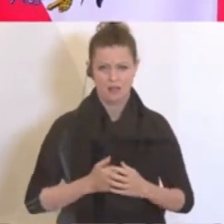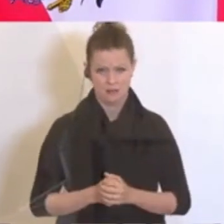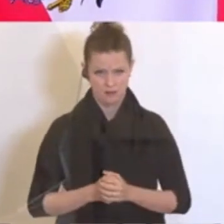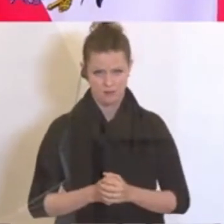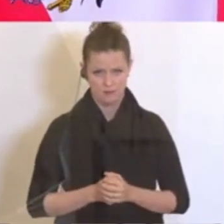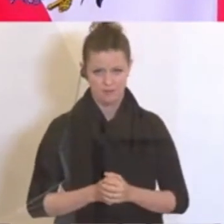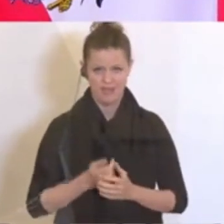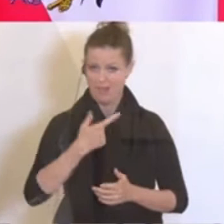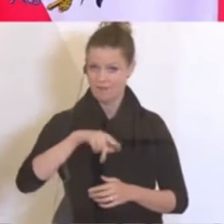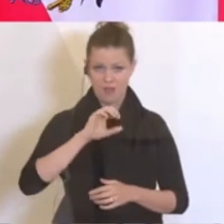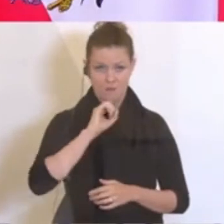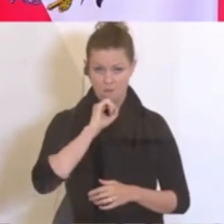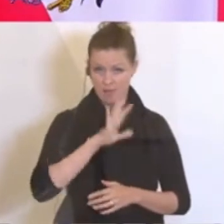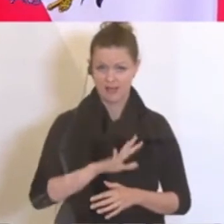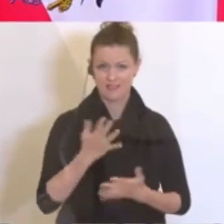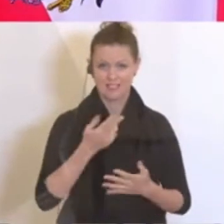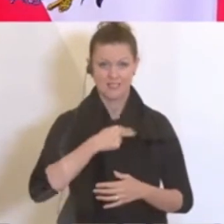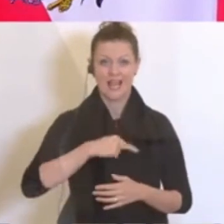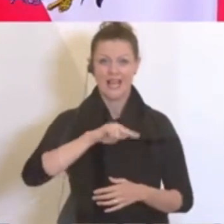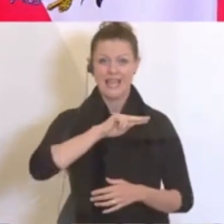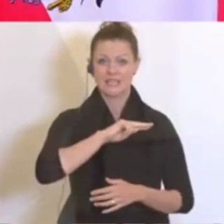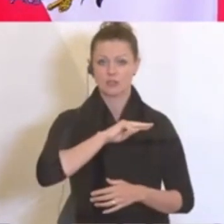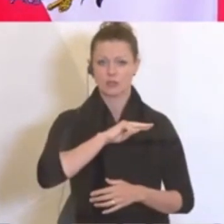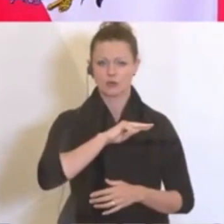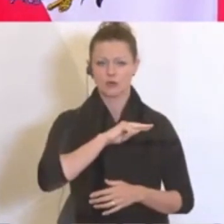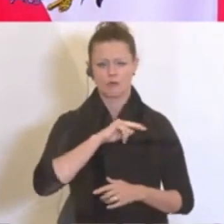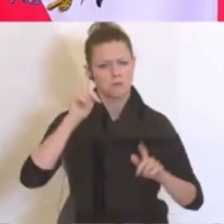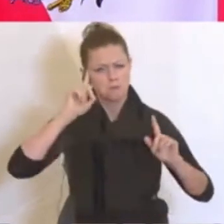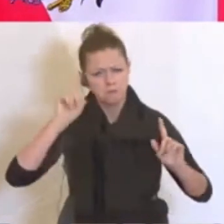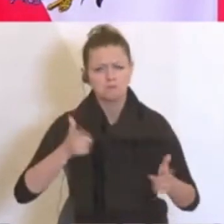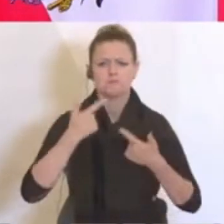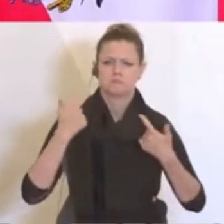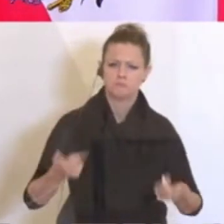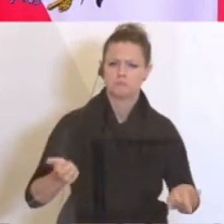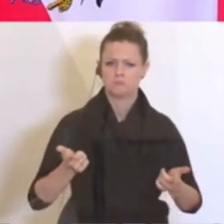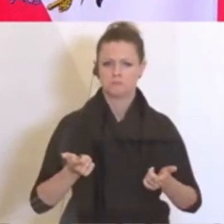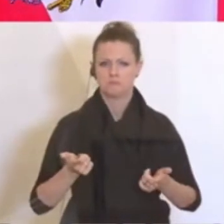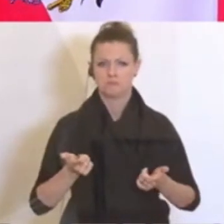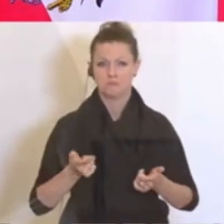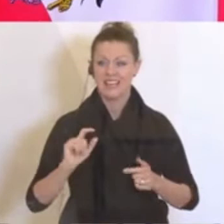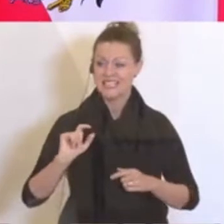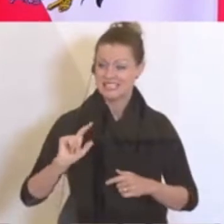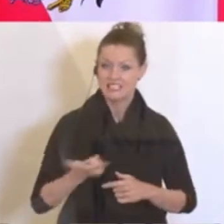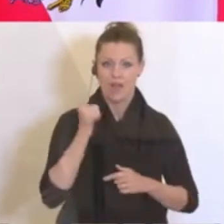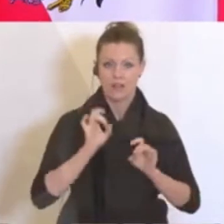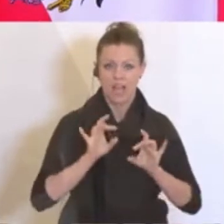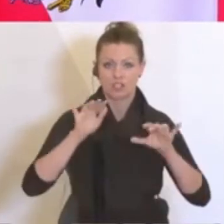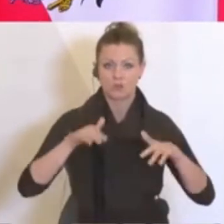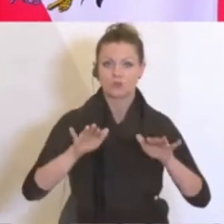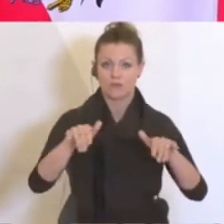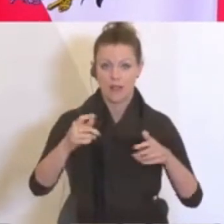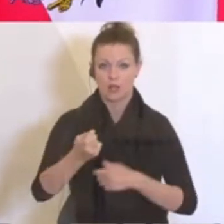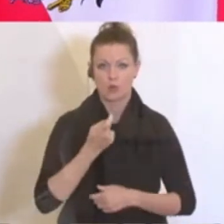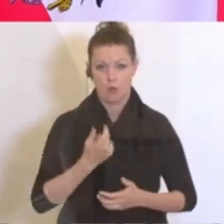Fall wollen, ist zu riskieren, leichtfertig zumindest eine zweite Welle zu bekommen, nämlich der